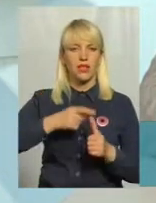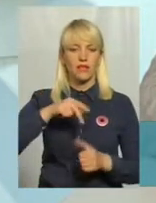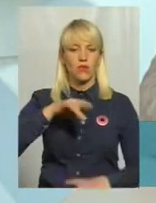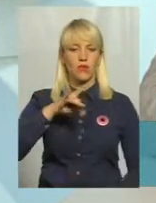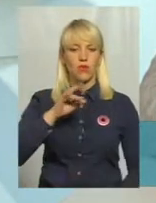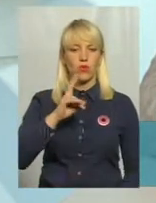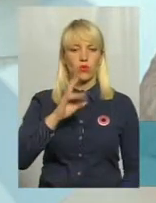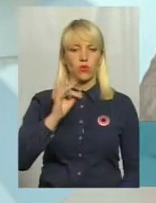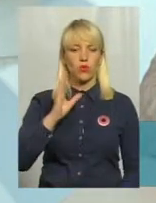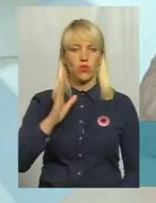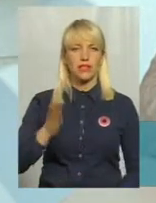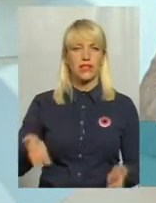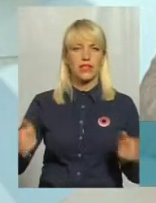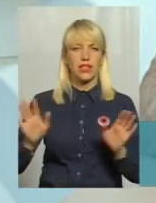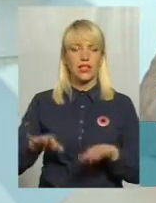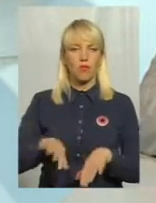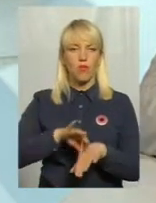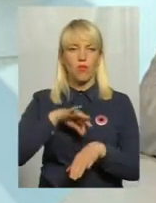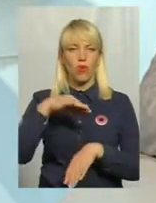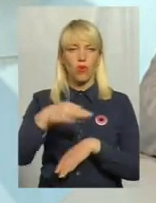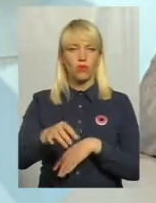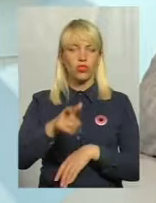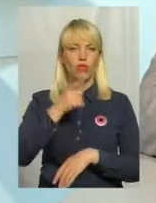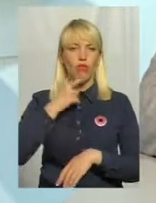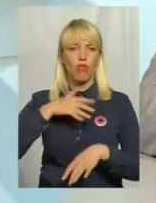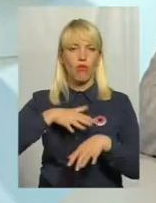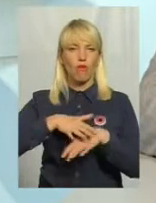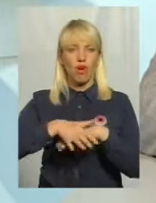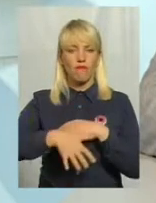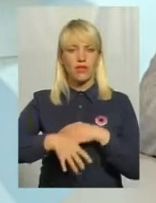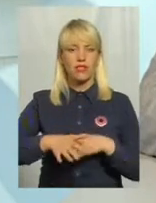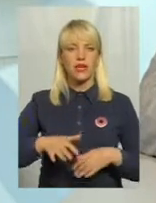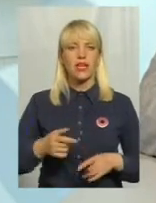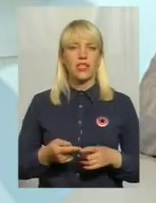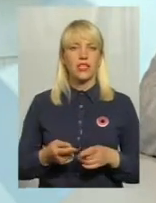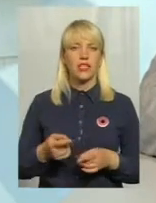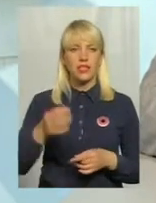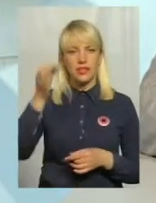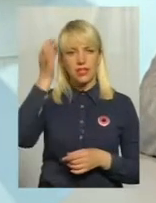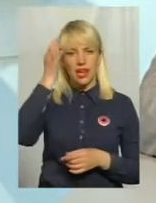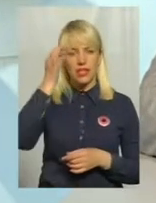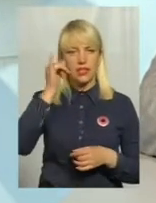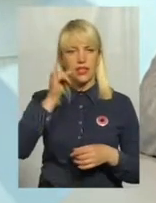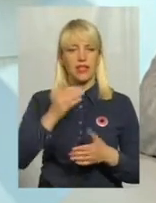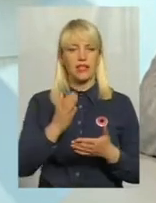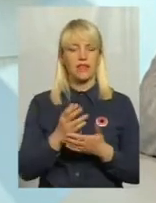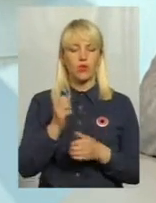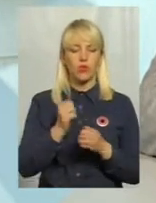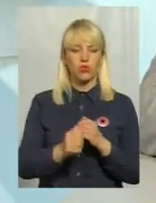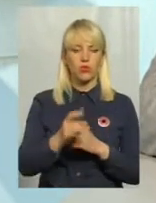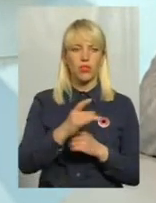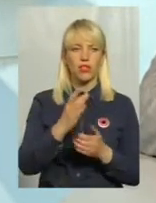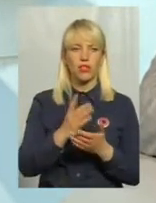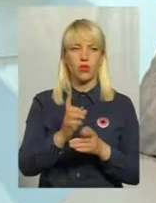надзвичайно болючий, кровавий слід. І фактично в кожних мікрорайонах міста Хмельницького є надзвичайно унікальні, важливі